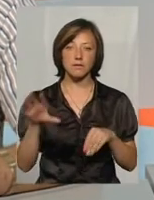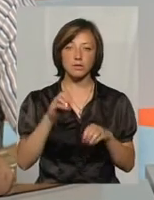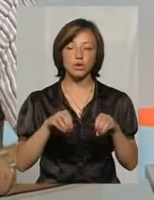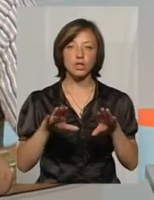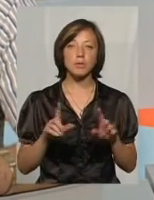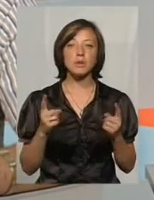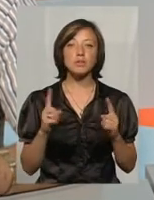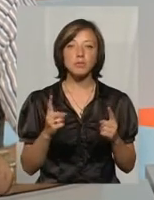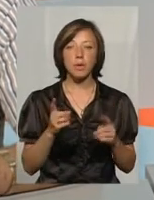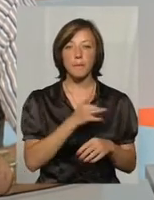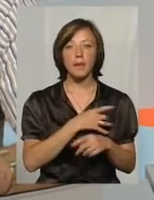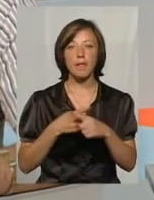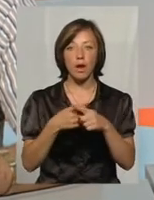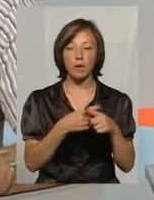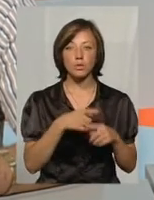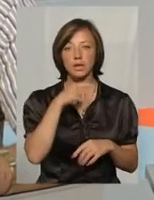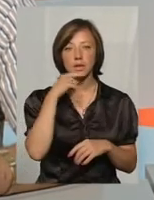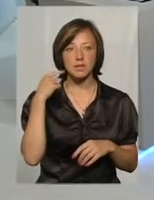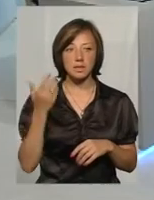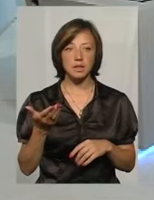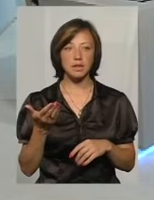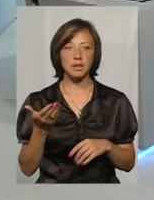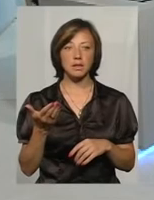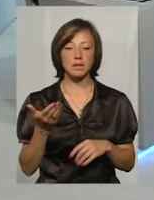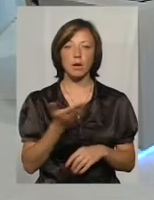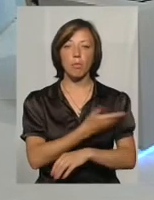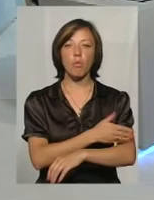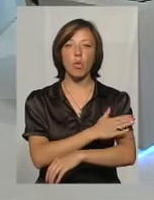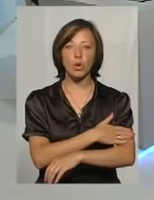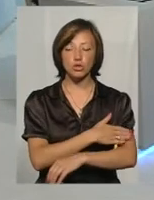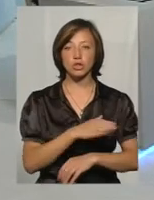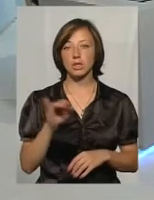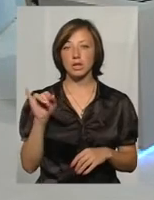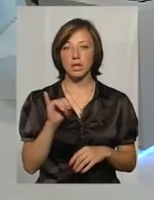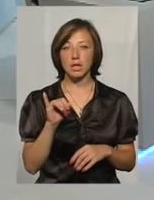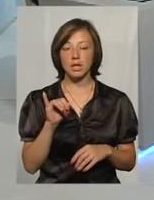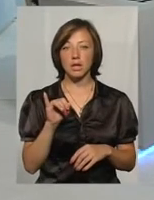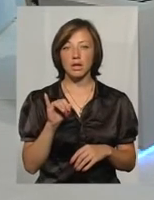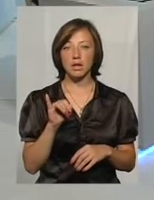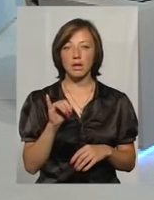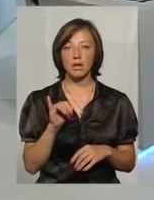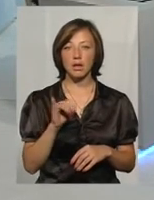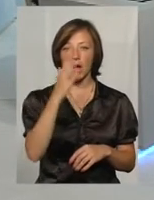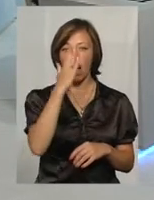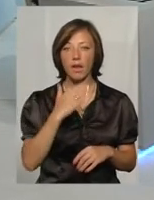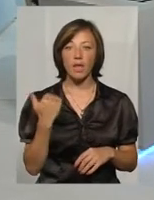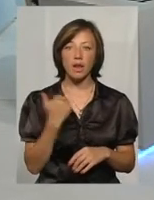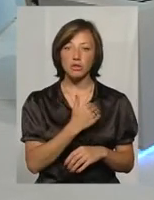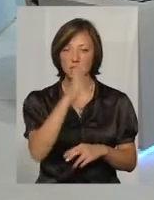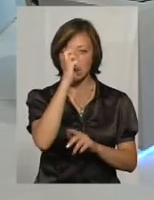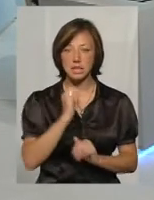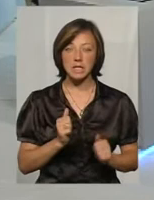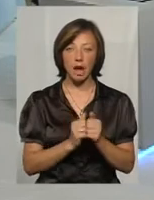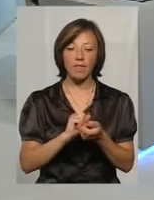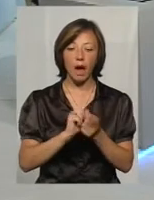решають. Та ж Білорусь, Росія, Польща, католичні країни, які,